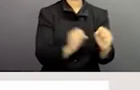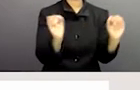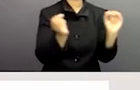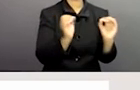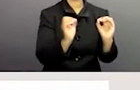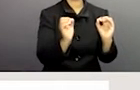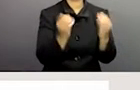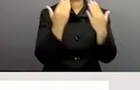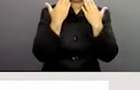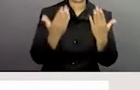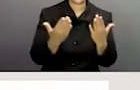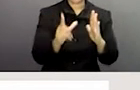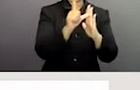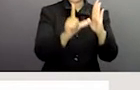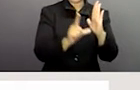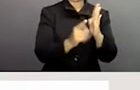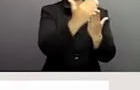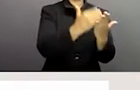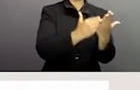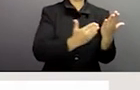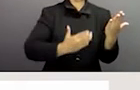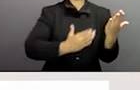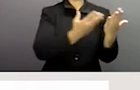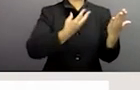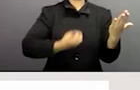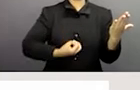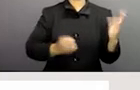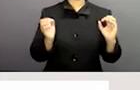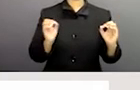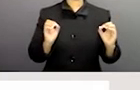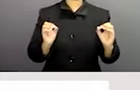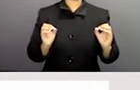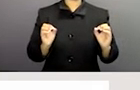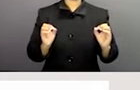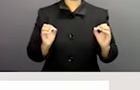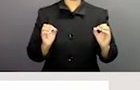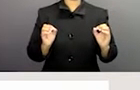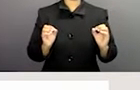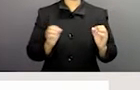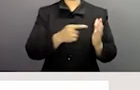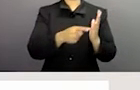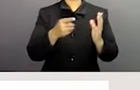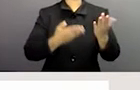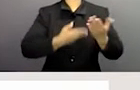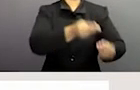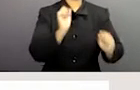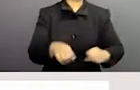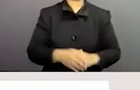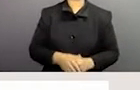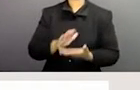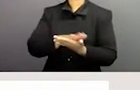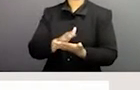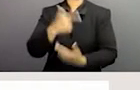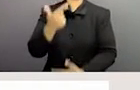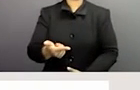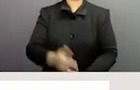ce qu'ils pourraient sont sur manière légale et juridique et ce qui doit être fourni